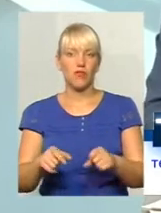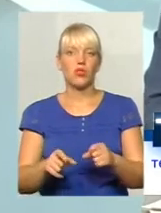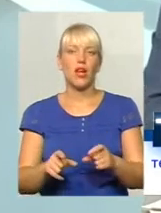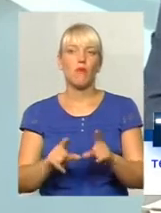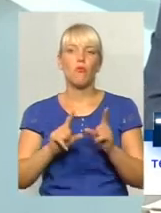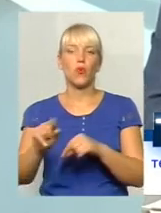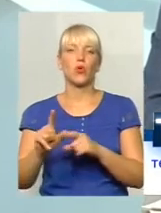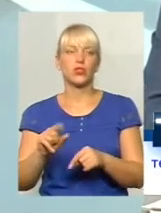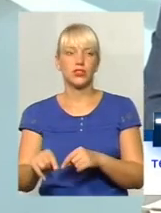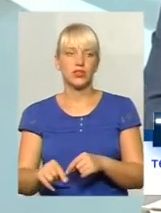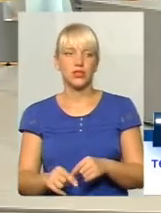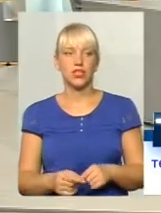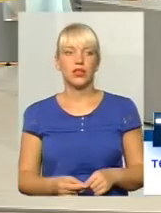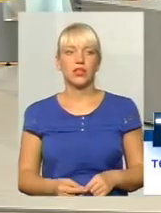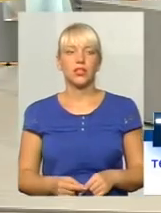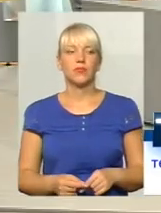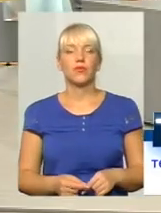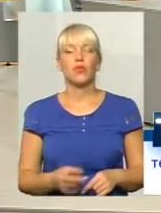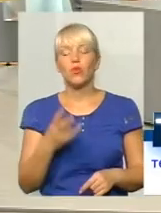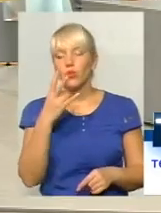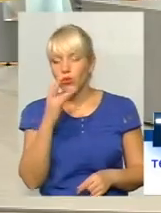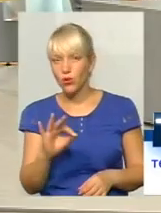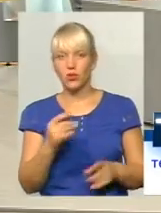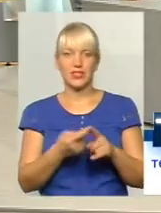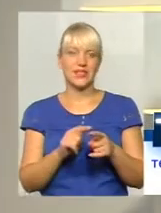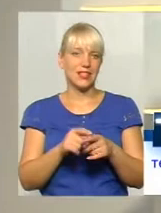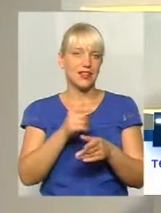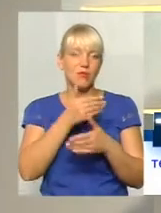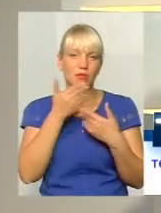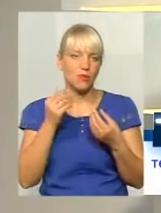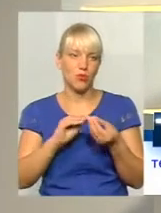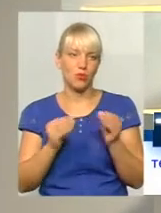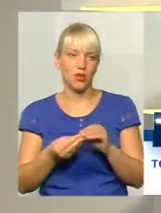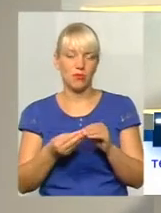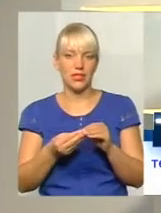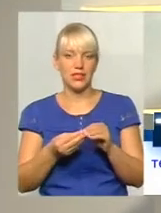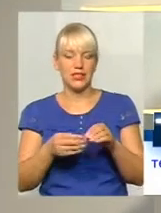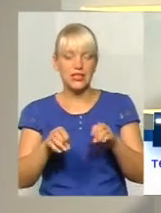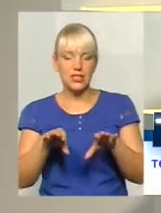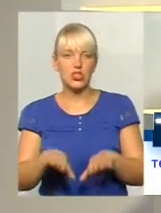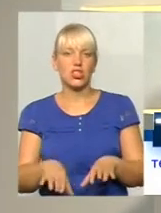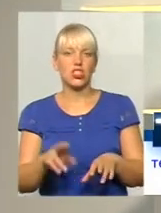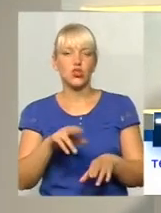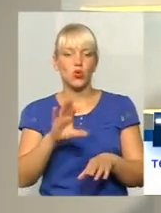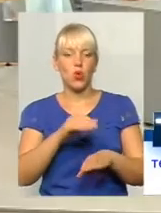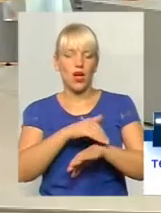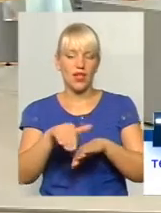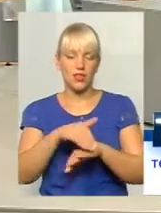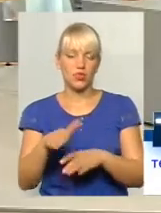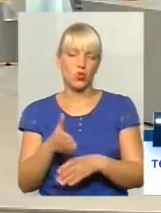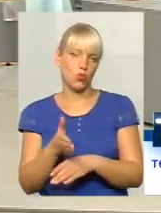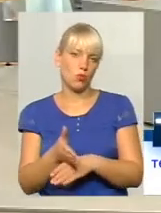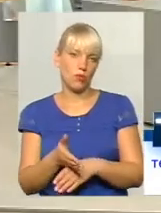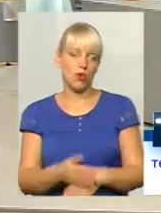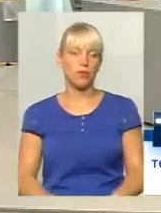але ж це поки що не знімає проблему адресної допомоги або дотації відшкодування за пільгу України. цю проблему